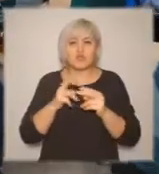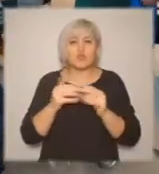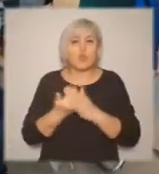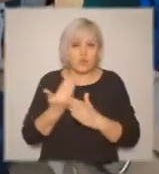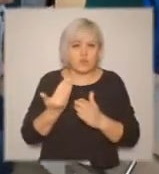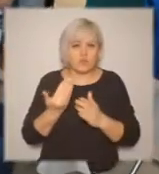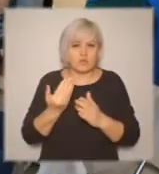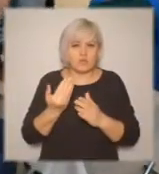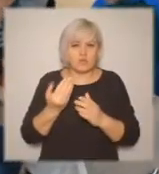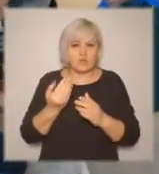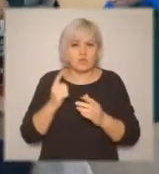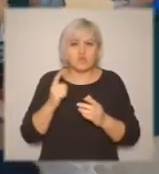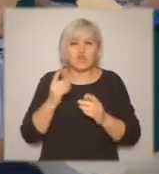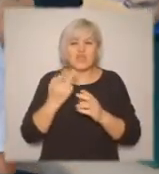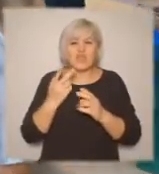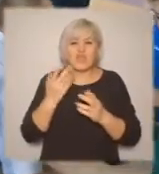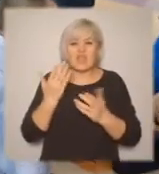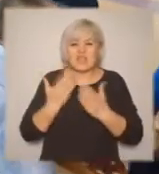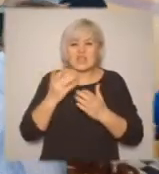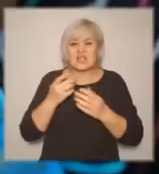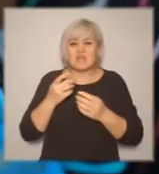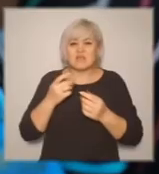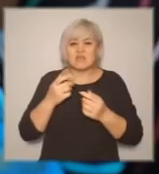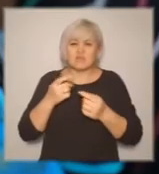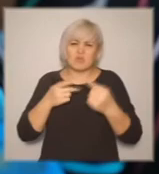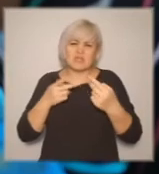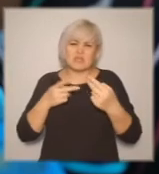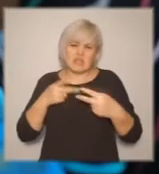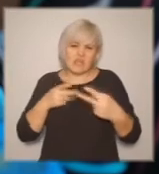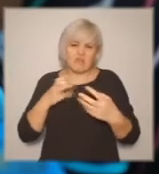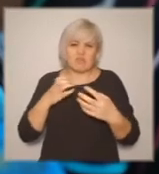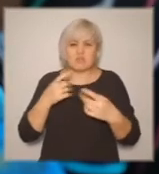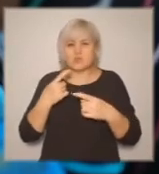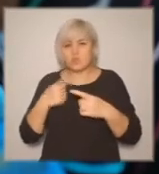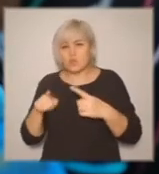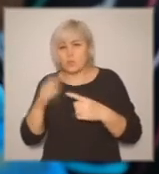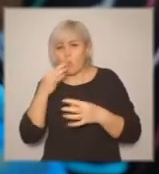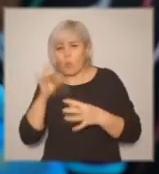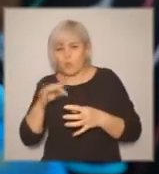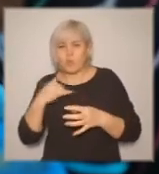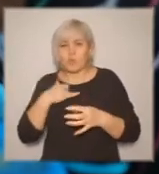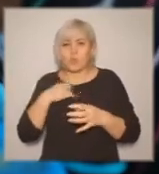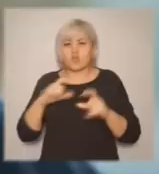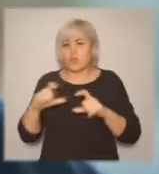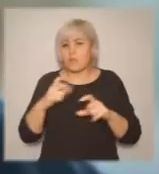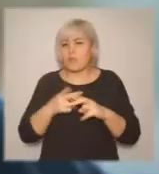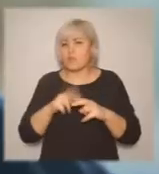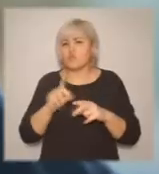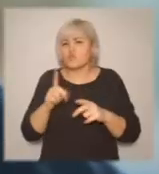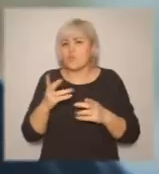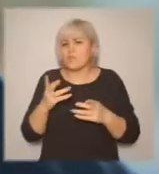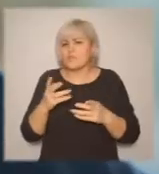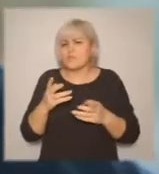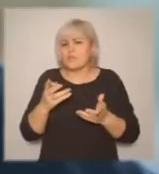скандинавского променада и описание спортивного мероприятия. Кстати, опыта описания